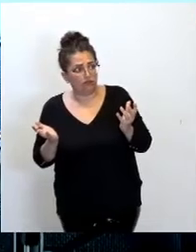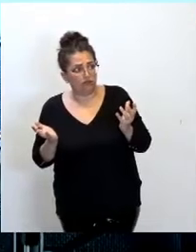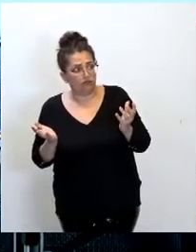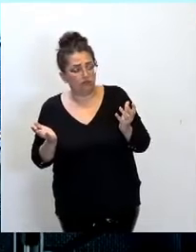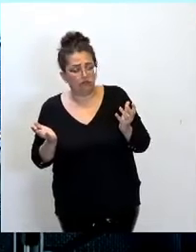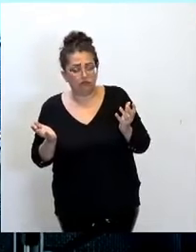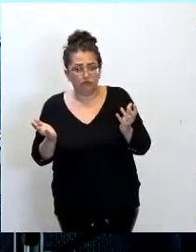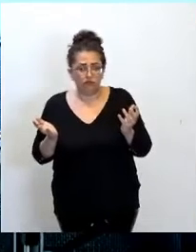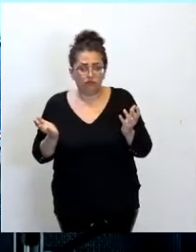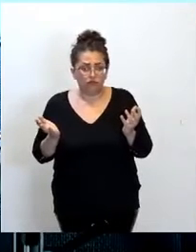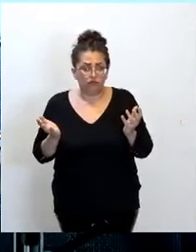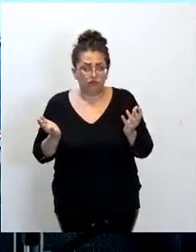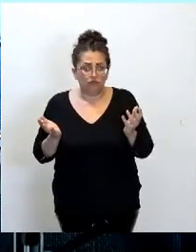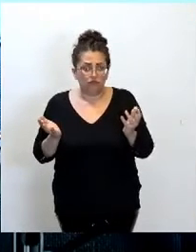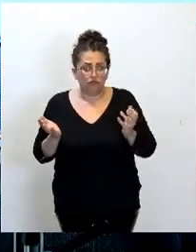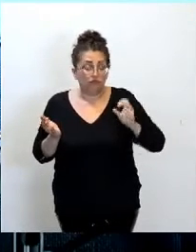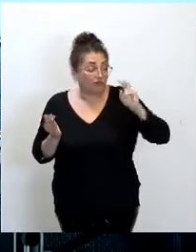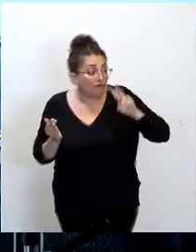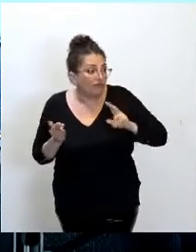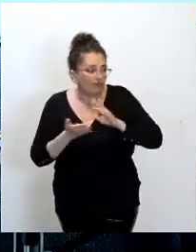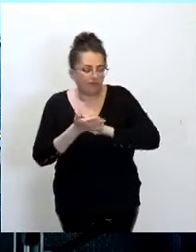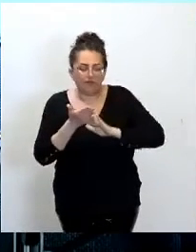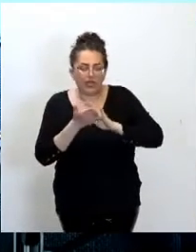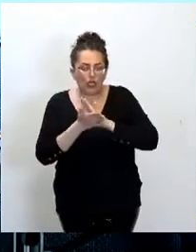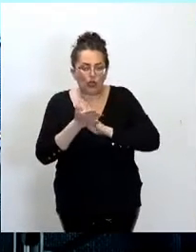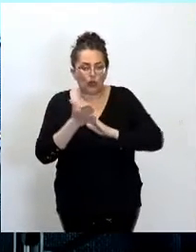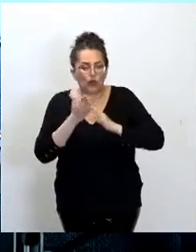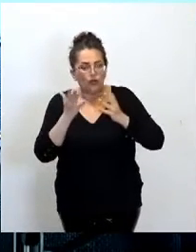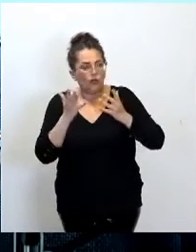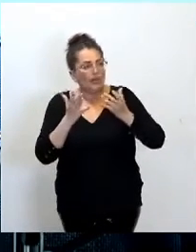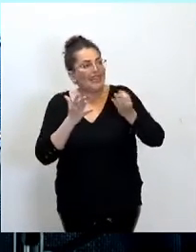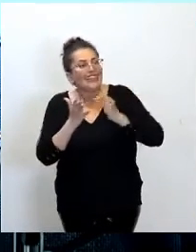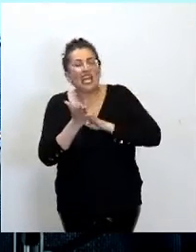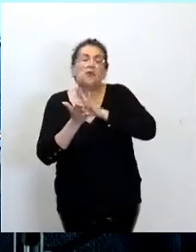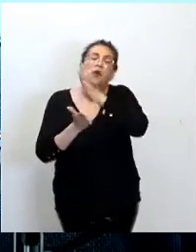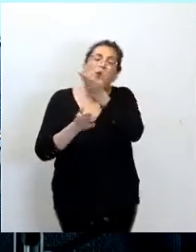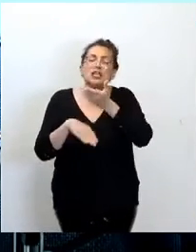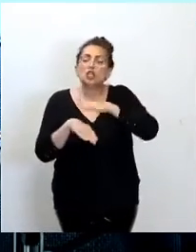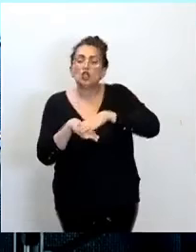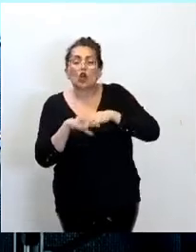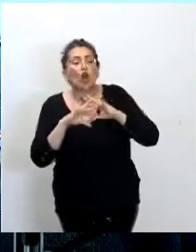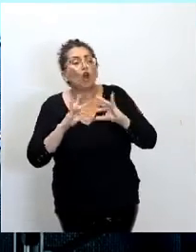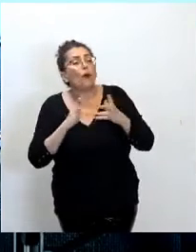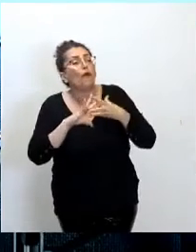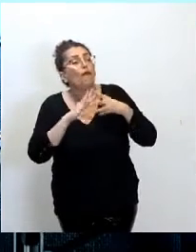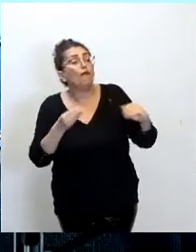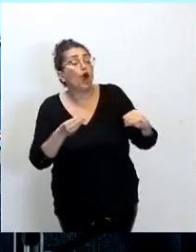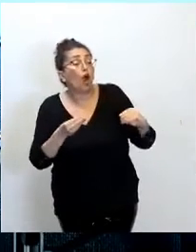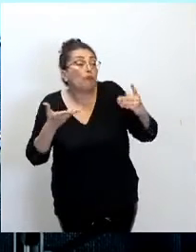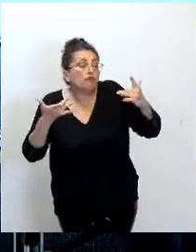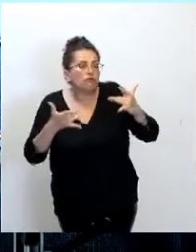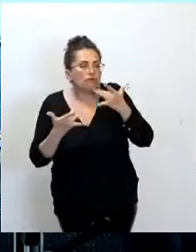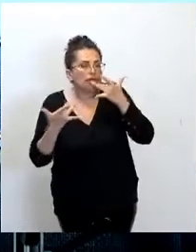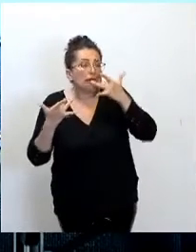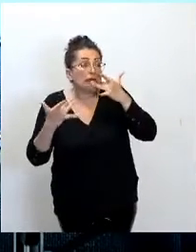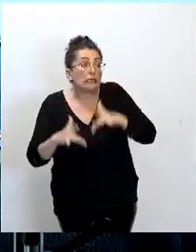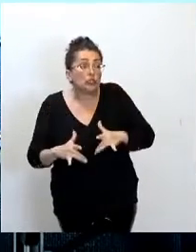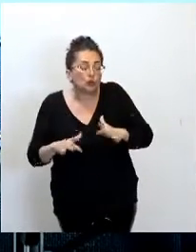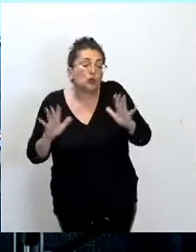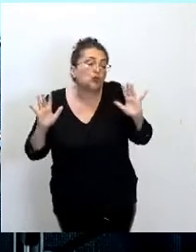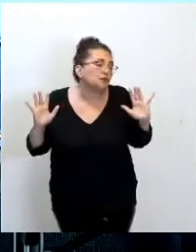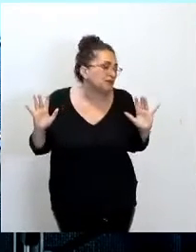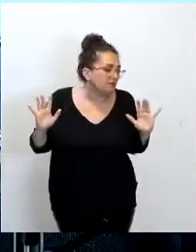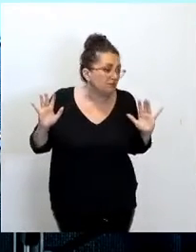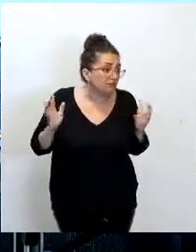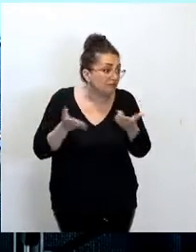J'avoue que j'ai trouvé que c'était une drôle de façon de tenir vos promesses et j'avoue que j'ai été déçu, je le dis simplement, même si